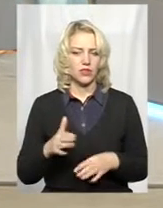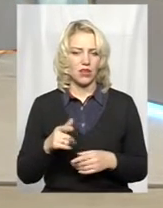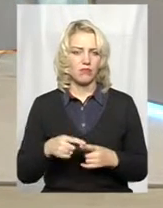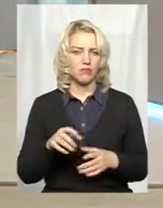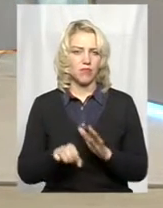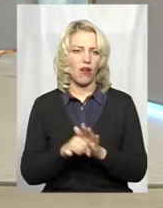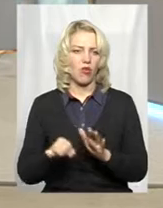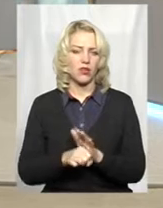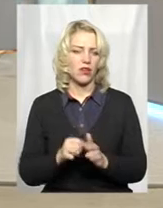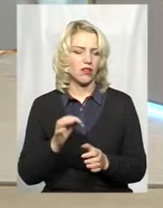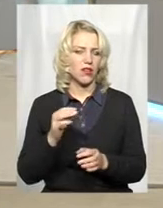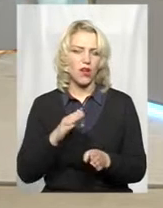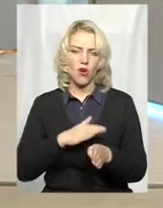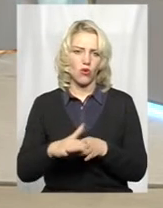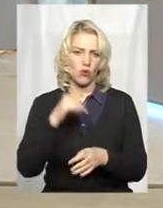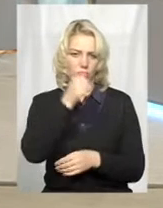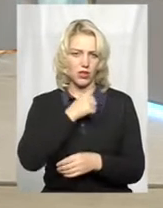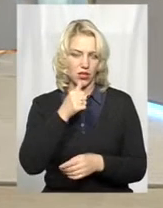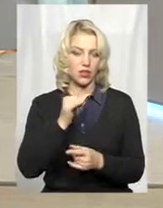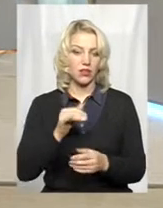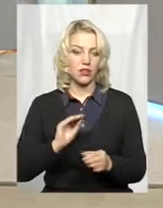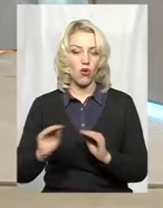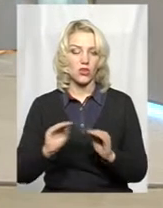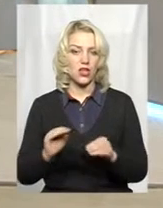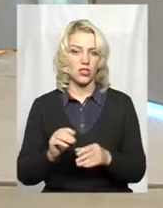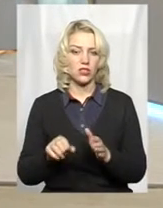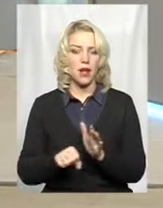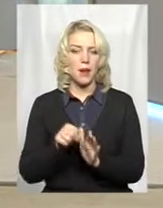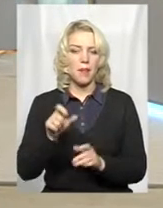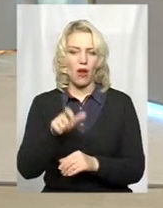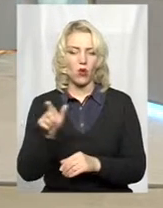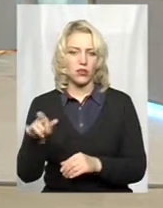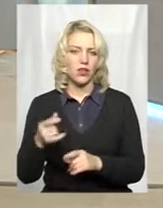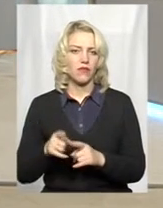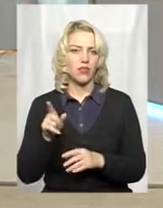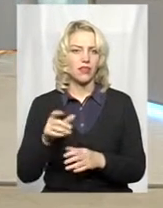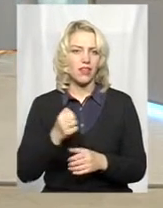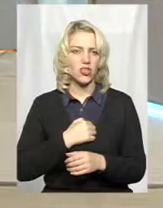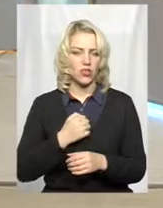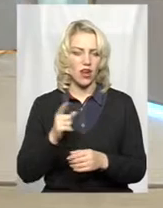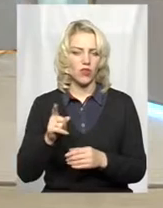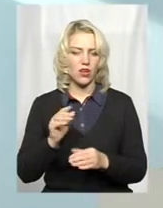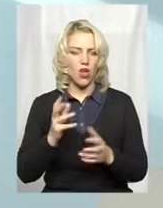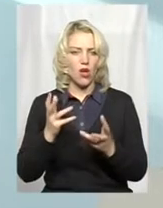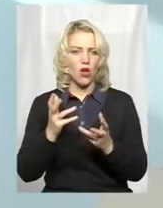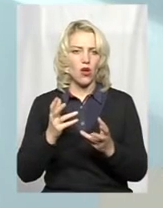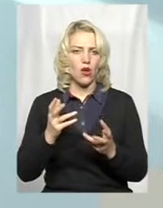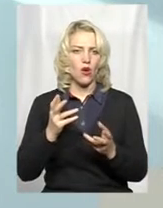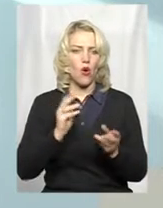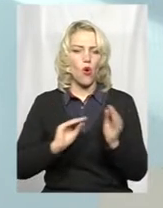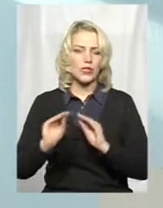практично круглий рік. І оснащеність браконьєрів, на жаль, на сьогоднішній день на голову вище, ніж оснащеність